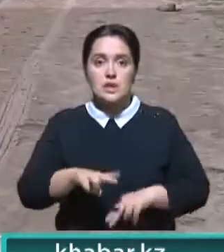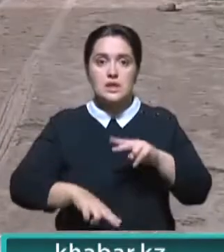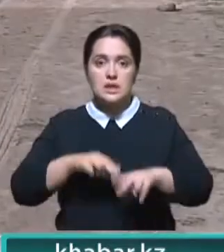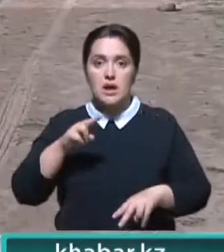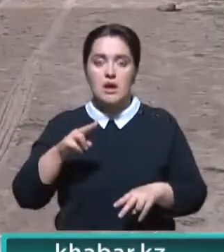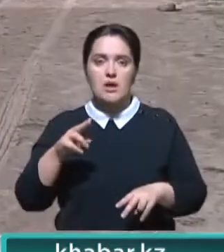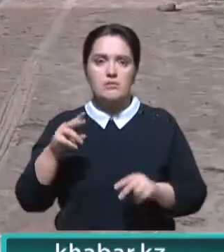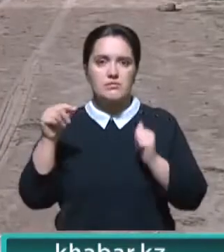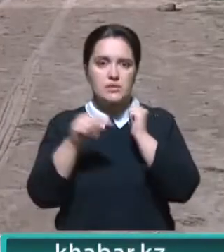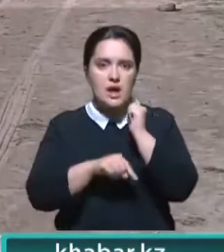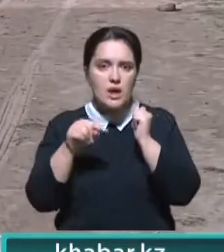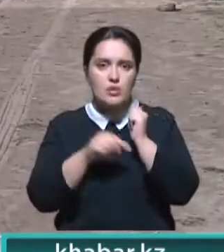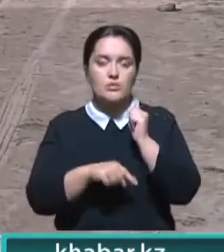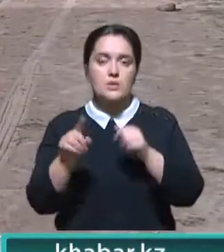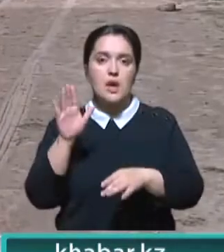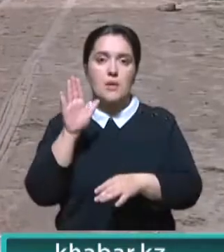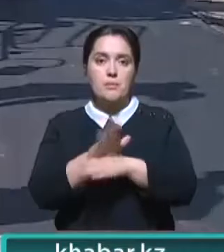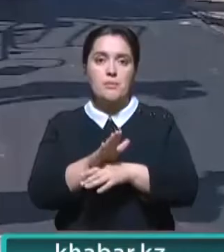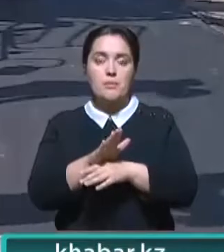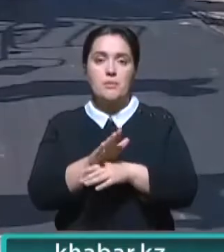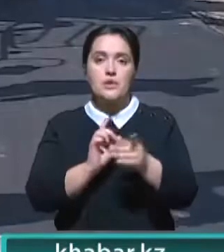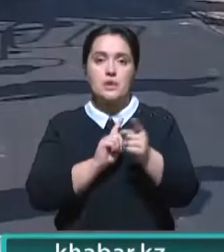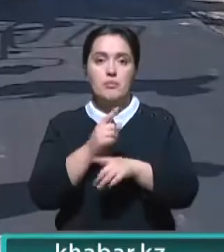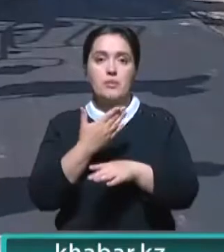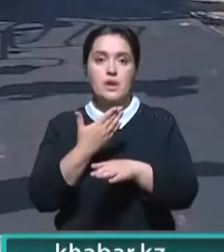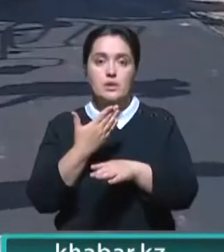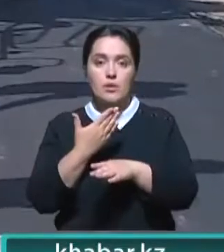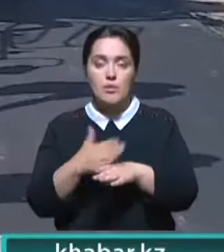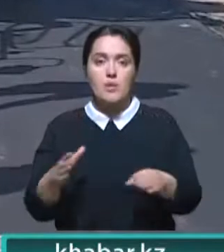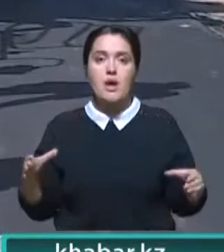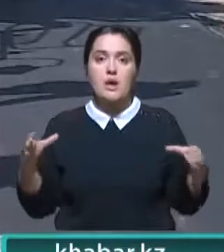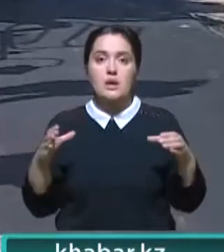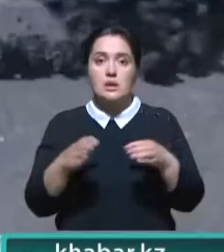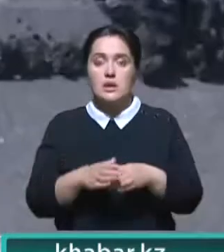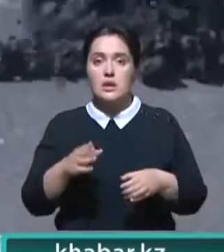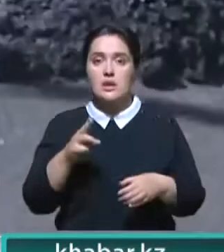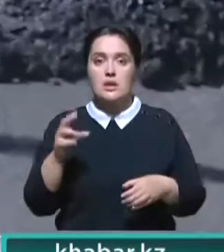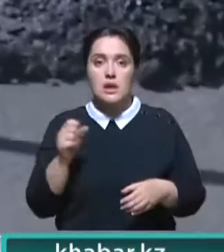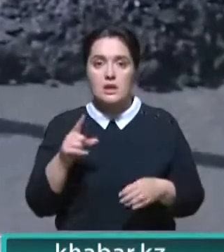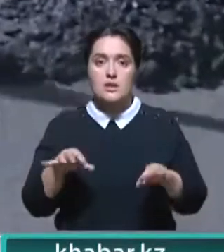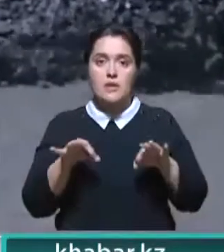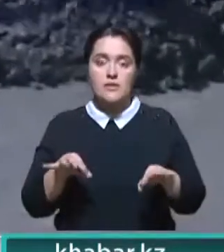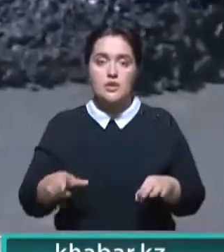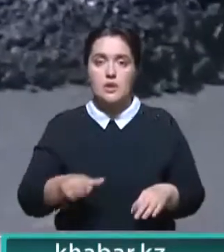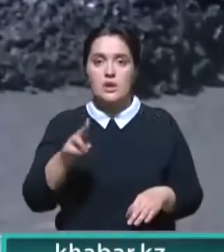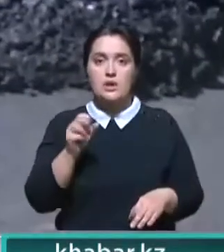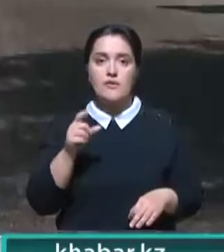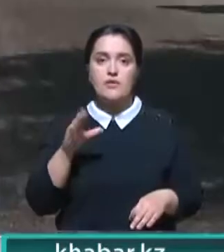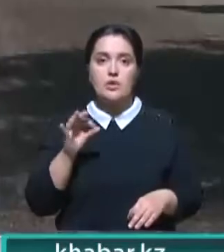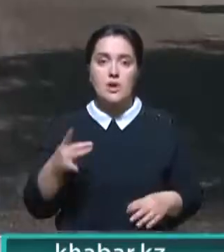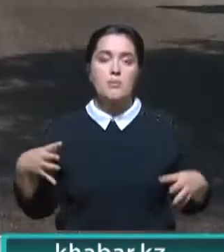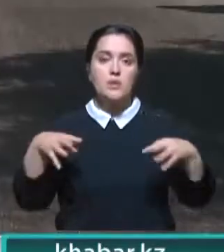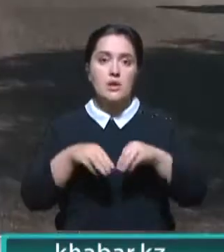дорожно-строительной отрасли процветает коррупция и поручил реформировать отрасль. В частности, компании Казавтожол и